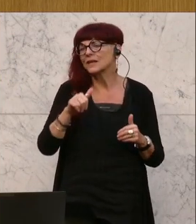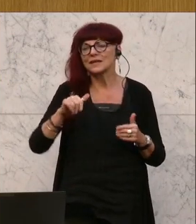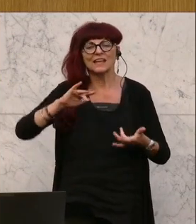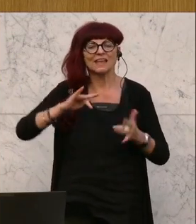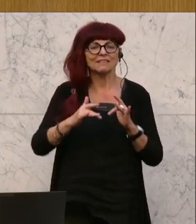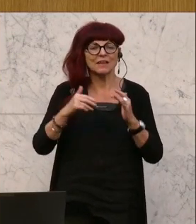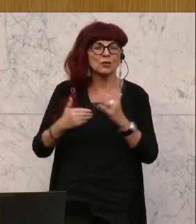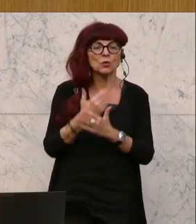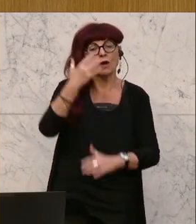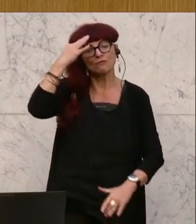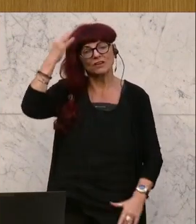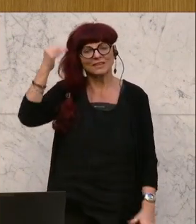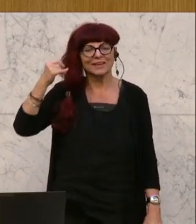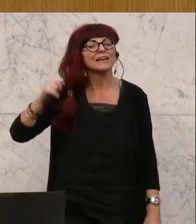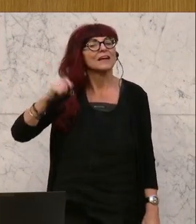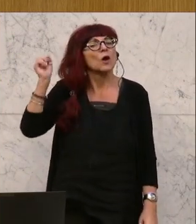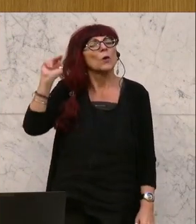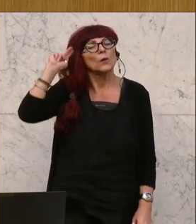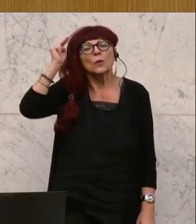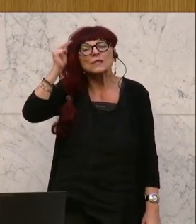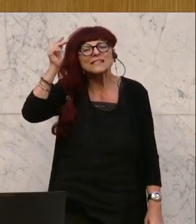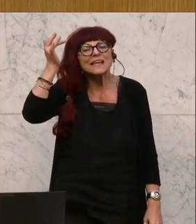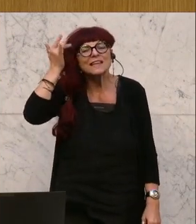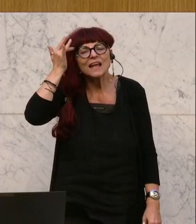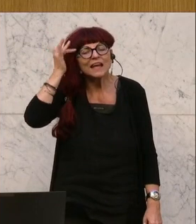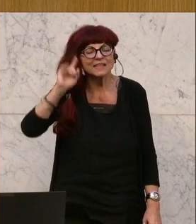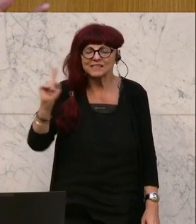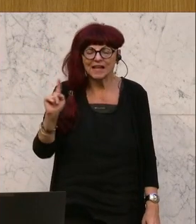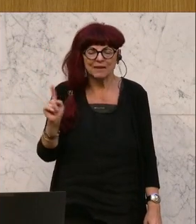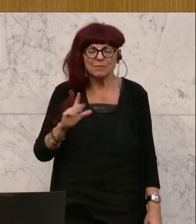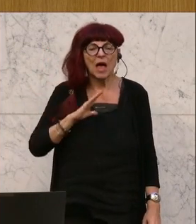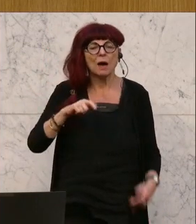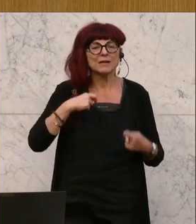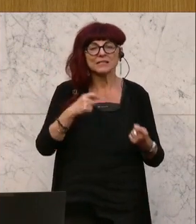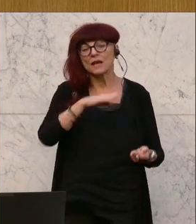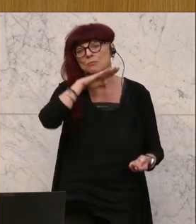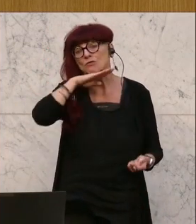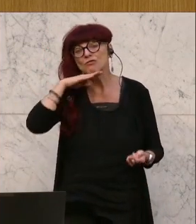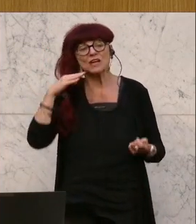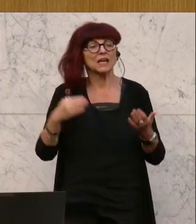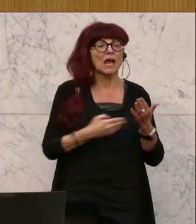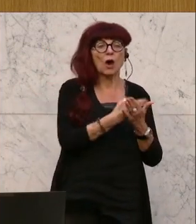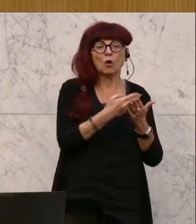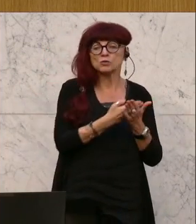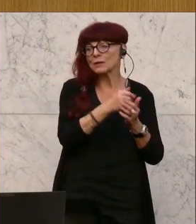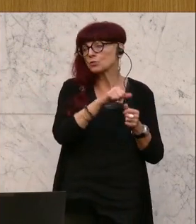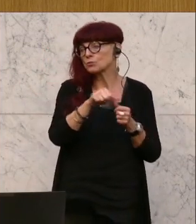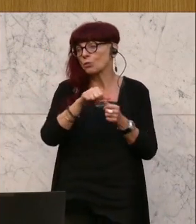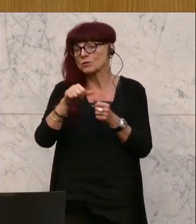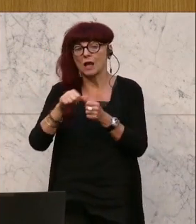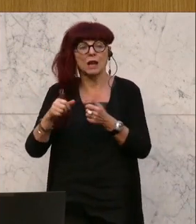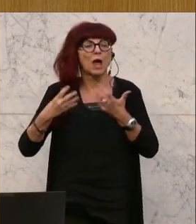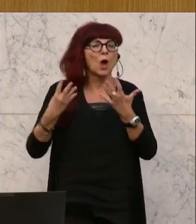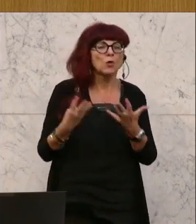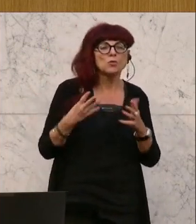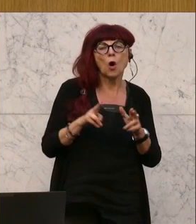künstliche Intelligenz. Wir wollen einfach aufgrund der Tatsache, dass es eine Vielzahl von Ausbildungsmodellen in allen neuen Bundesländern, heißen sie